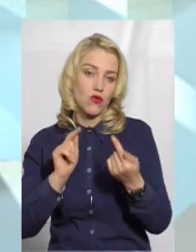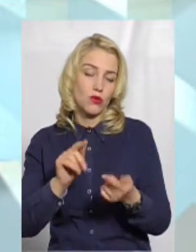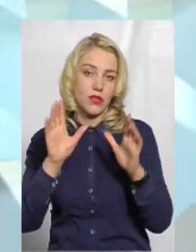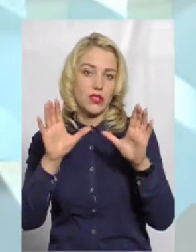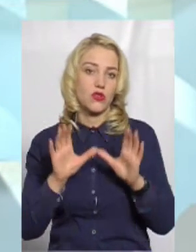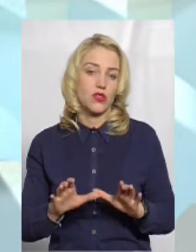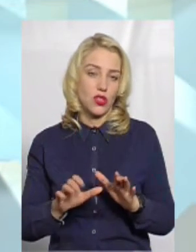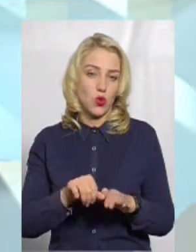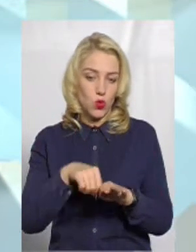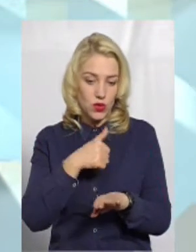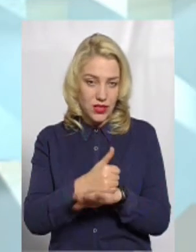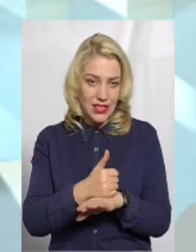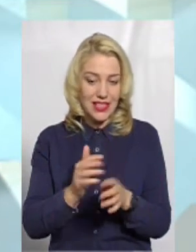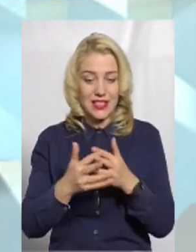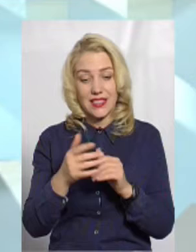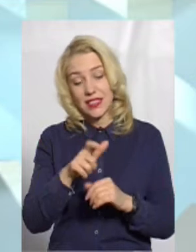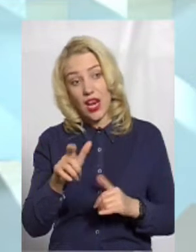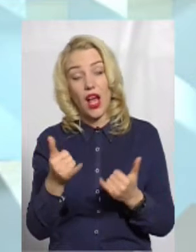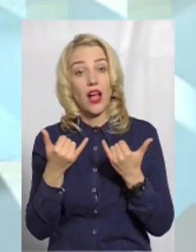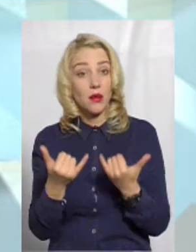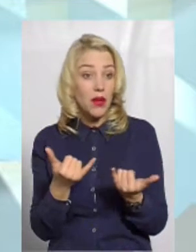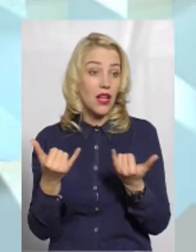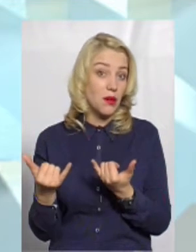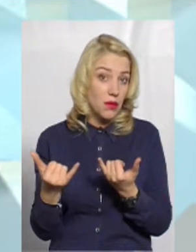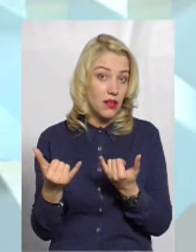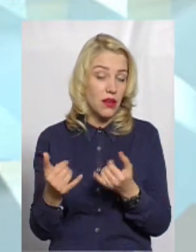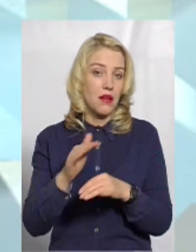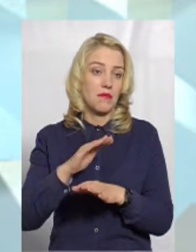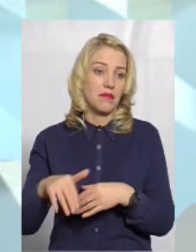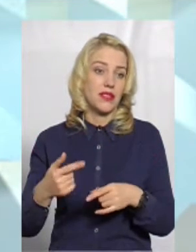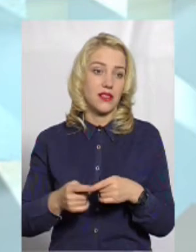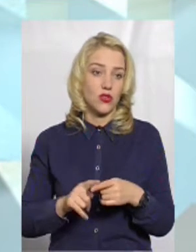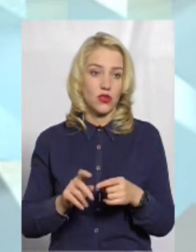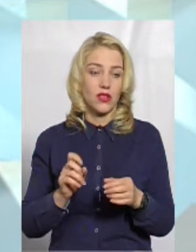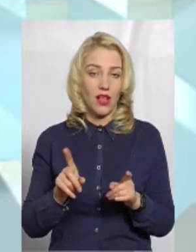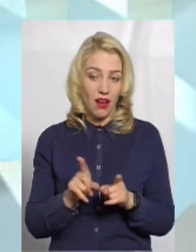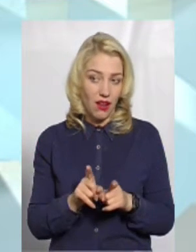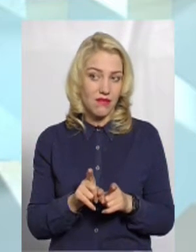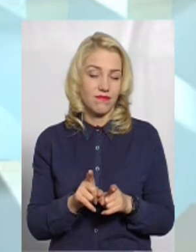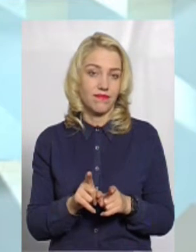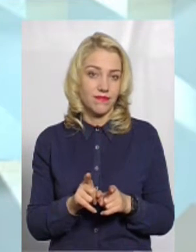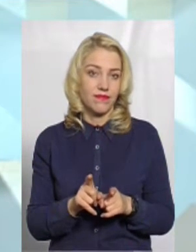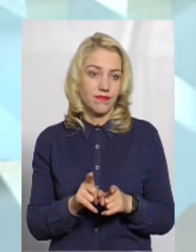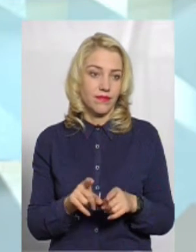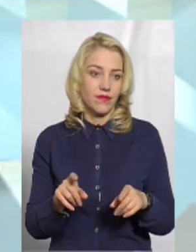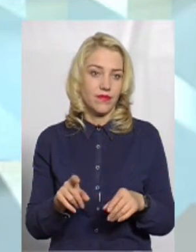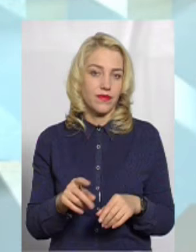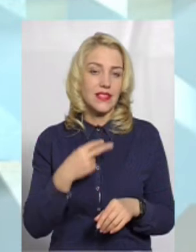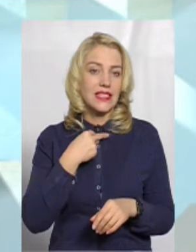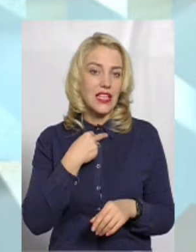Конституції селянам. А тепер, після цього, ну, така цинішна формула цього